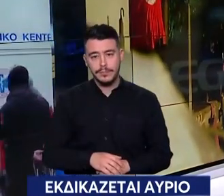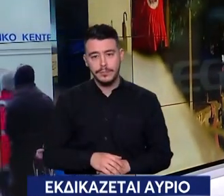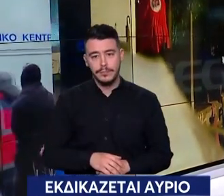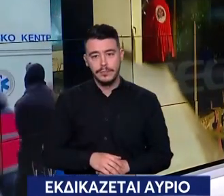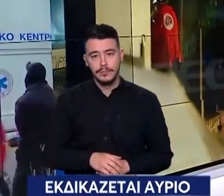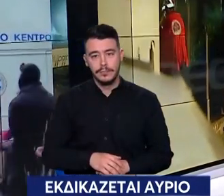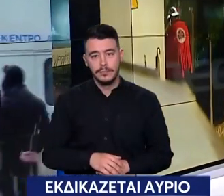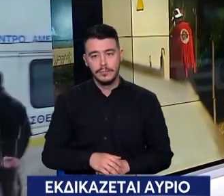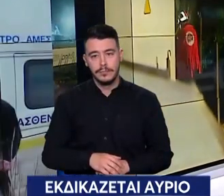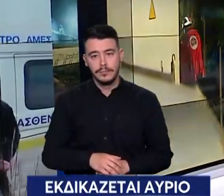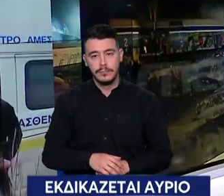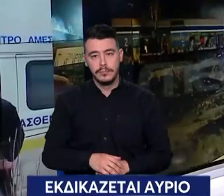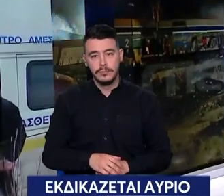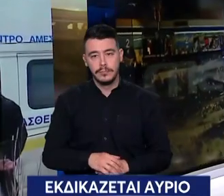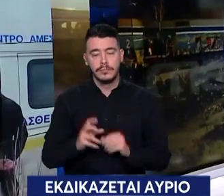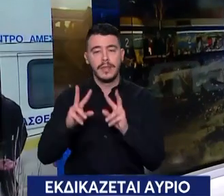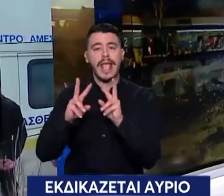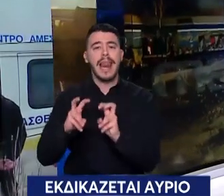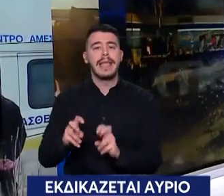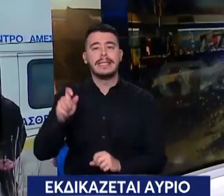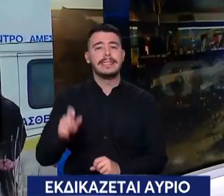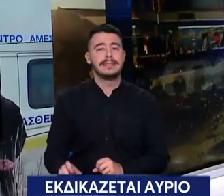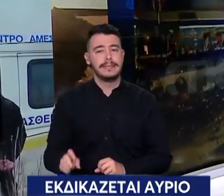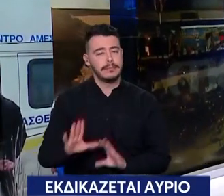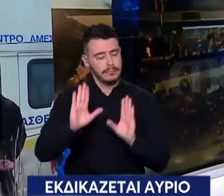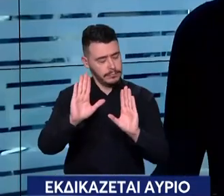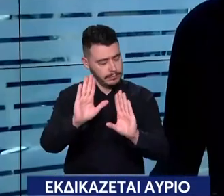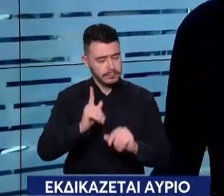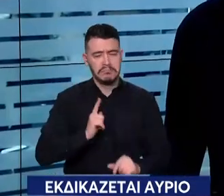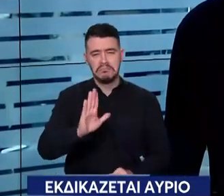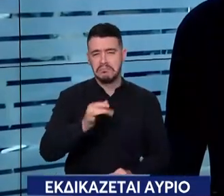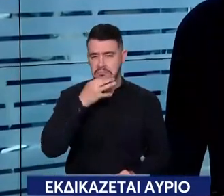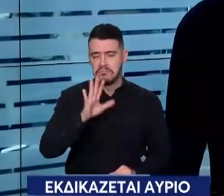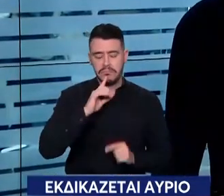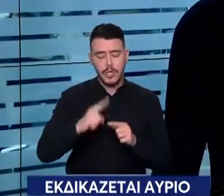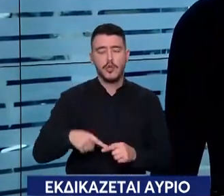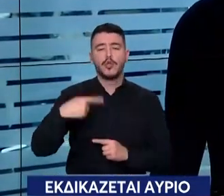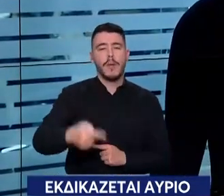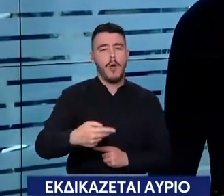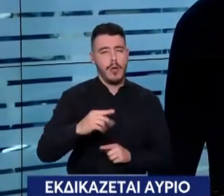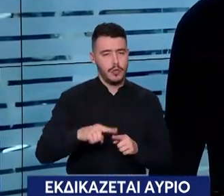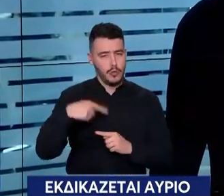επέβαινε στην επιβατική Θα ακούσουμε την οικογένεια του ελεγκτή. Το επόμενο θέμα είναι ακριβώς αυτό.